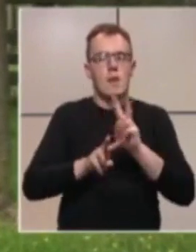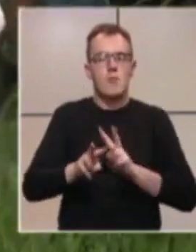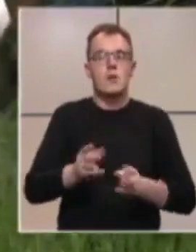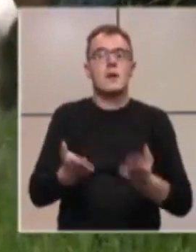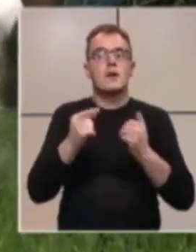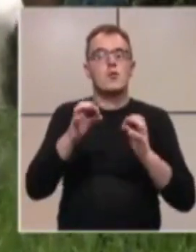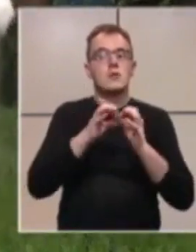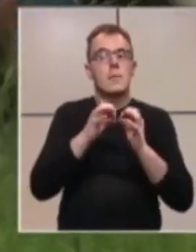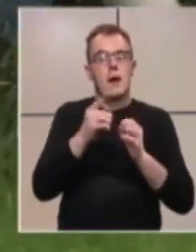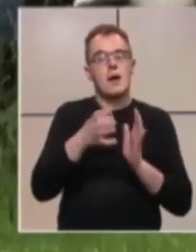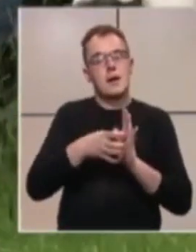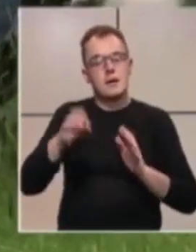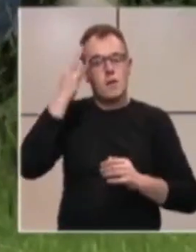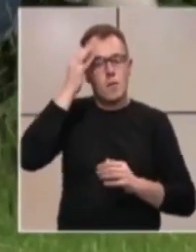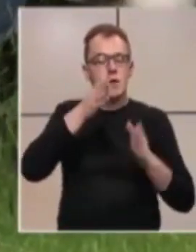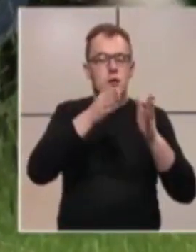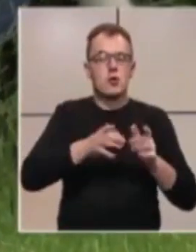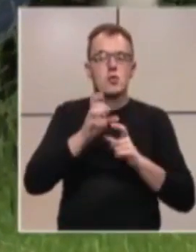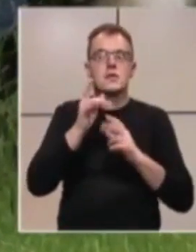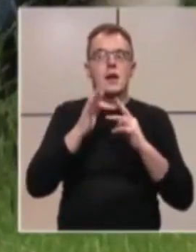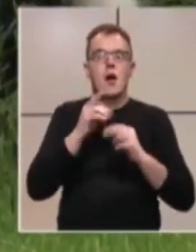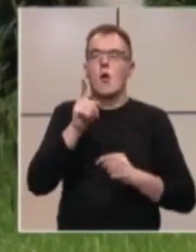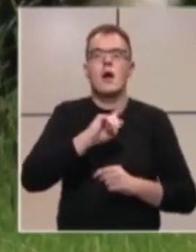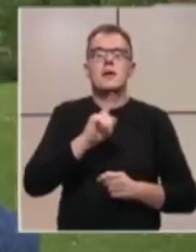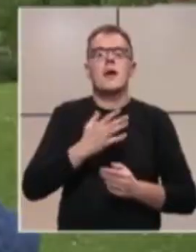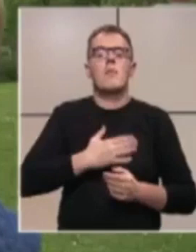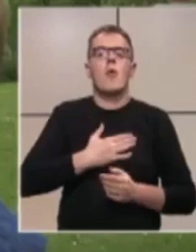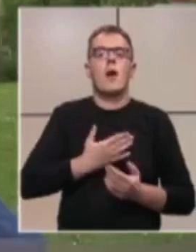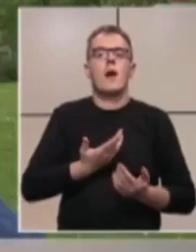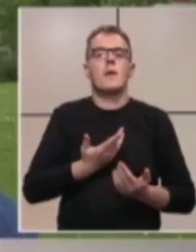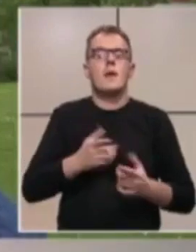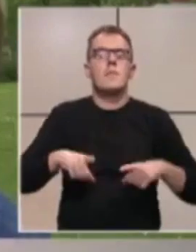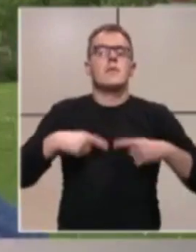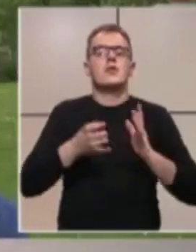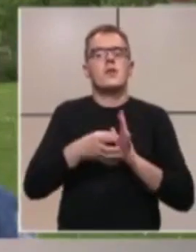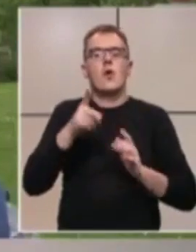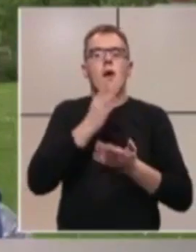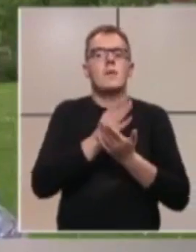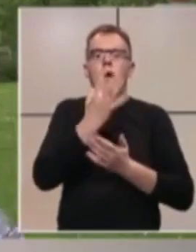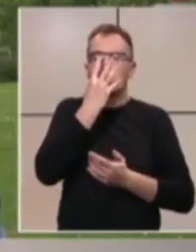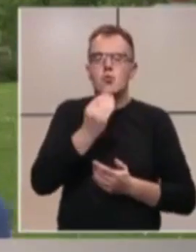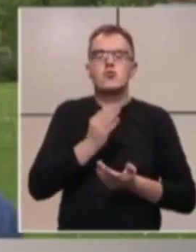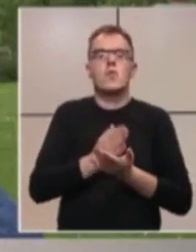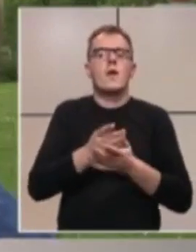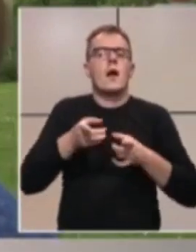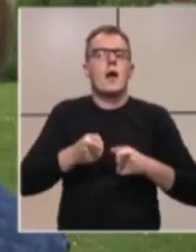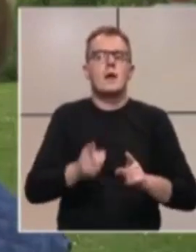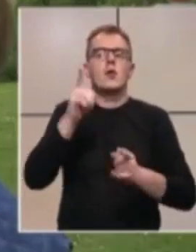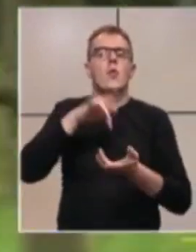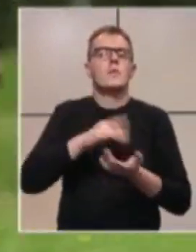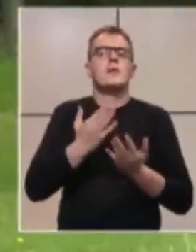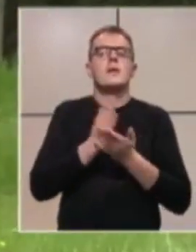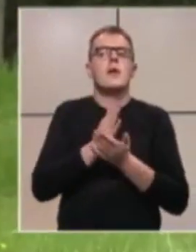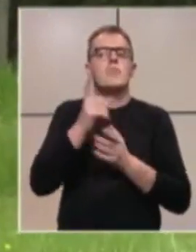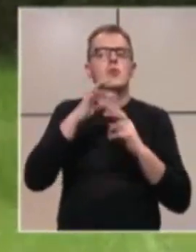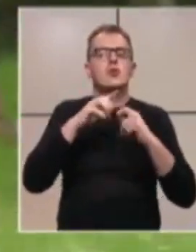Iako se Behar nastavio brinuti o Srni, ona nije mogla preboljati Šargu. I ona je bila tužna. Uvijek je ležala na onom mjestu gdje je bio